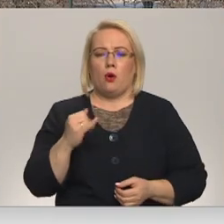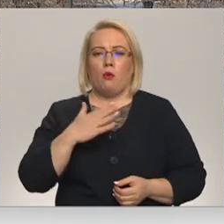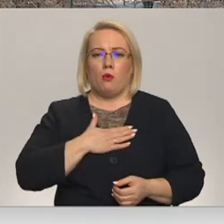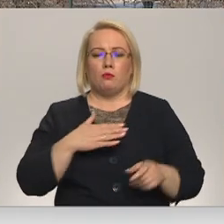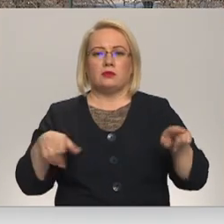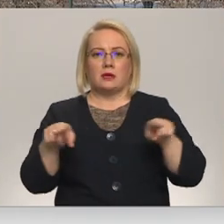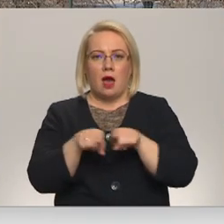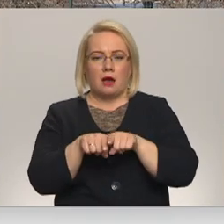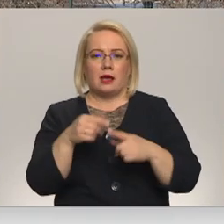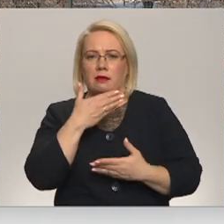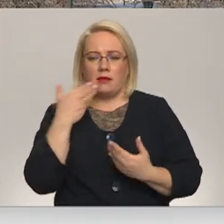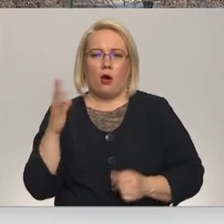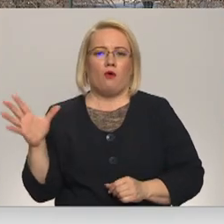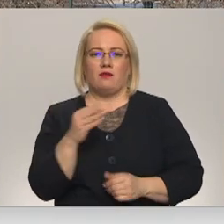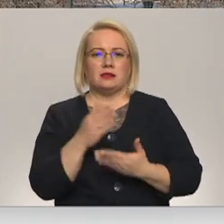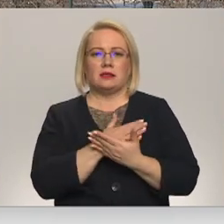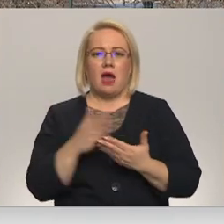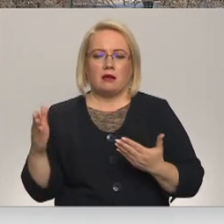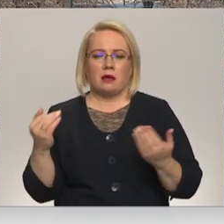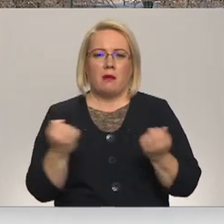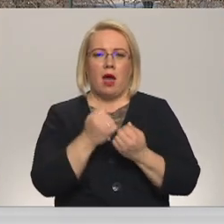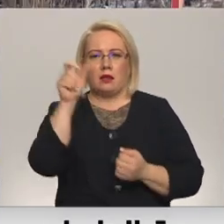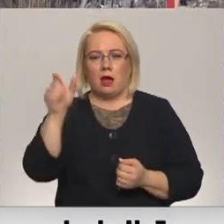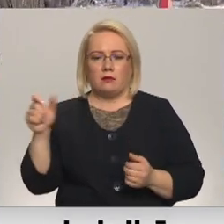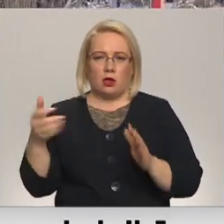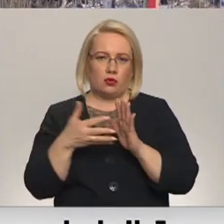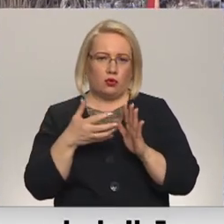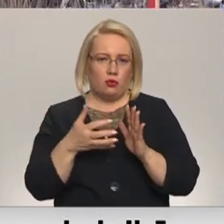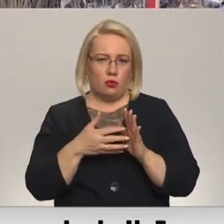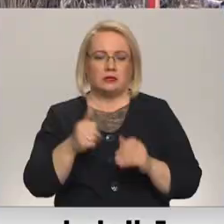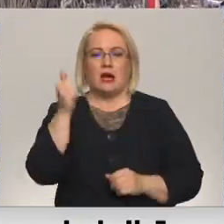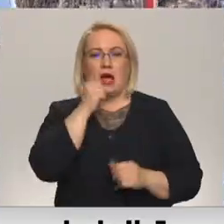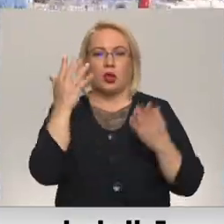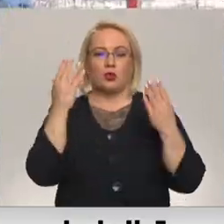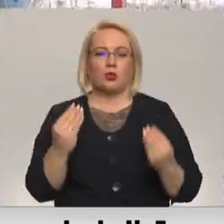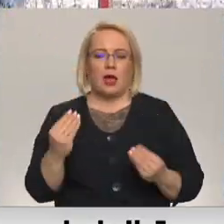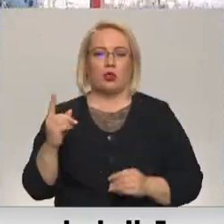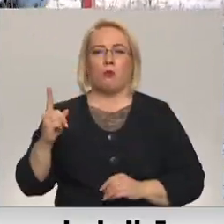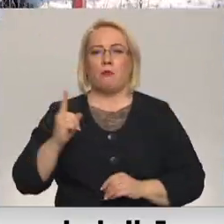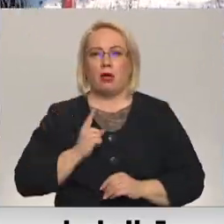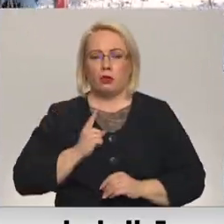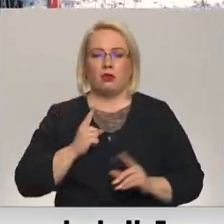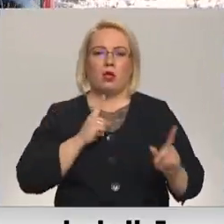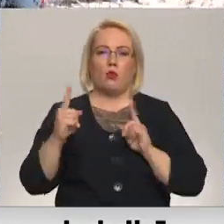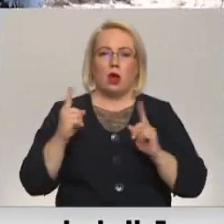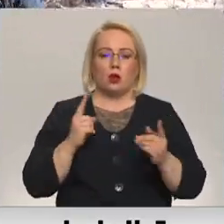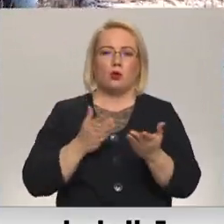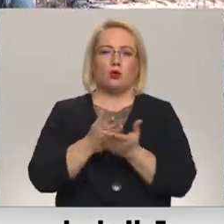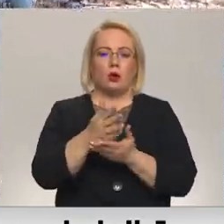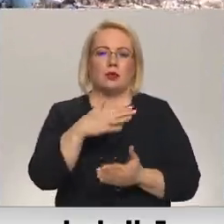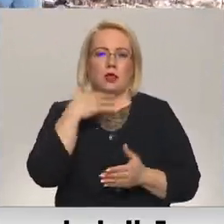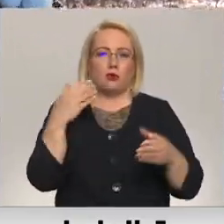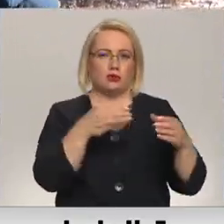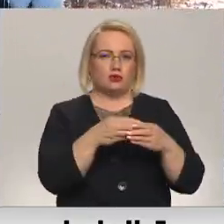arī nav izkārtība ar personālu trūkums. Katru dienu patruļās, jeb norīkojumos, dodas vairākas